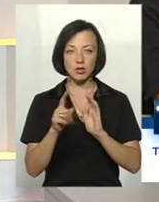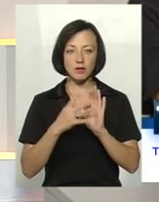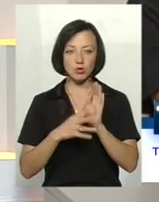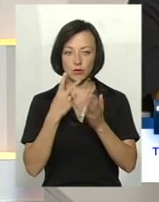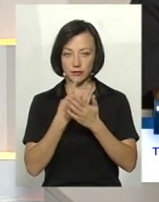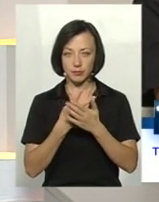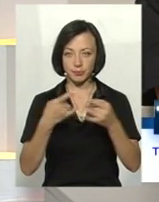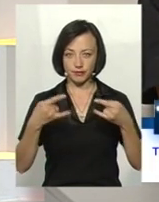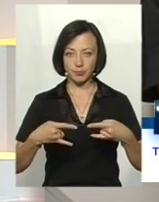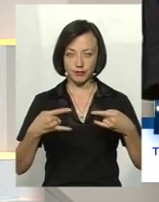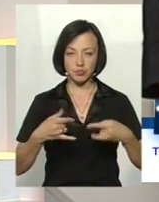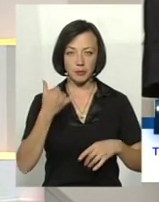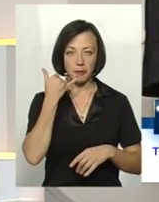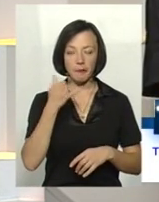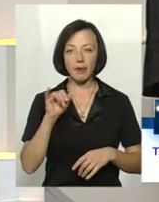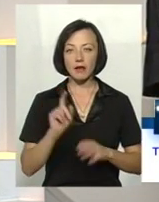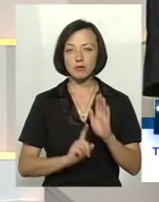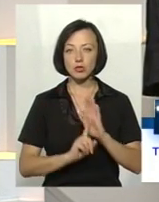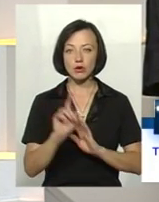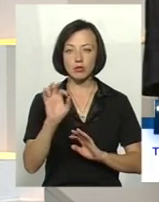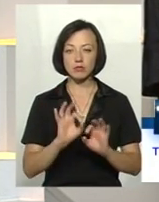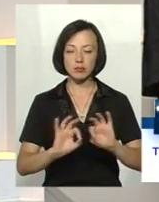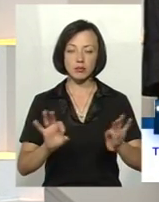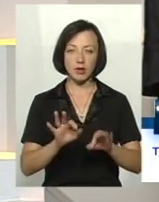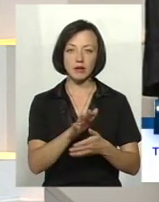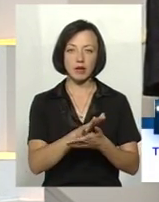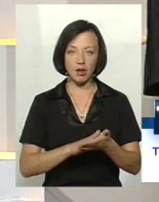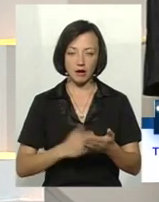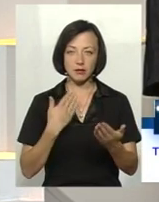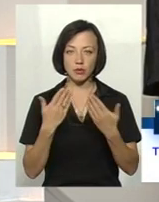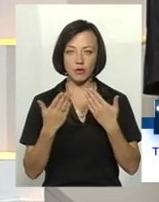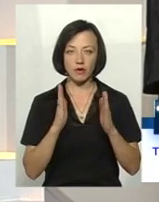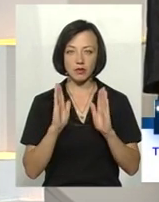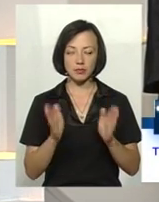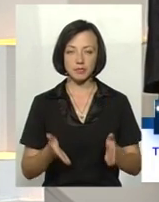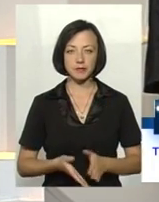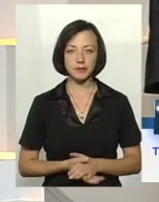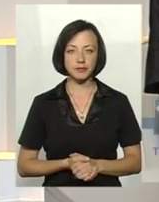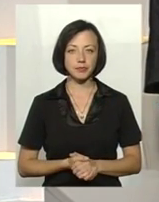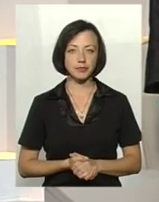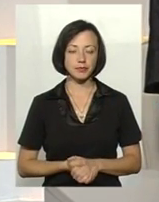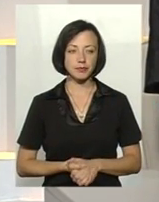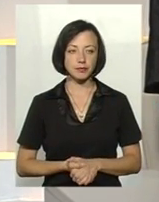-60 та спочатку про Лоха. Далі продовжуємо спілкування із нашими гостями.